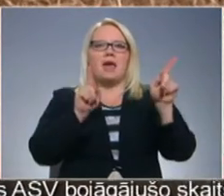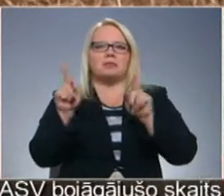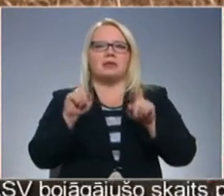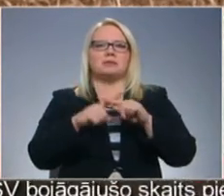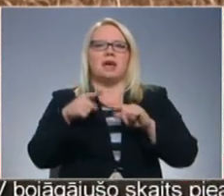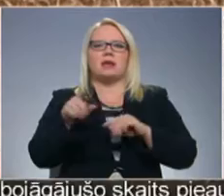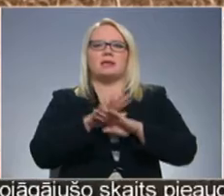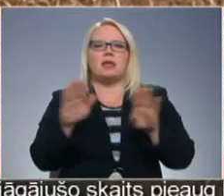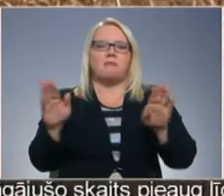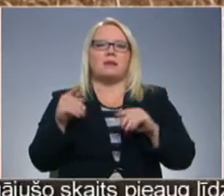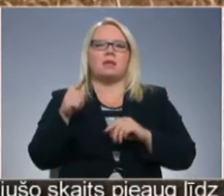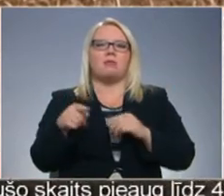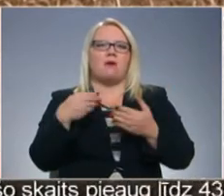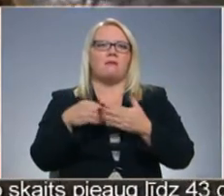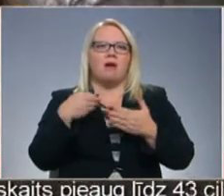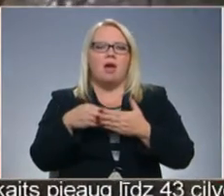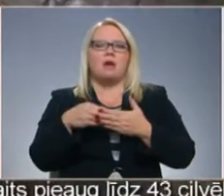nebija tas to vērts.